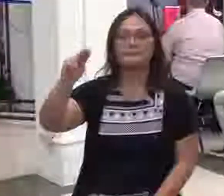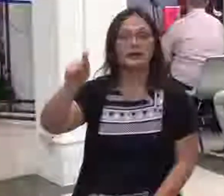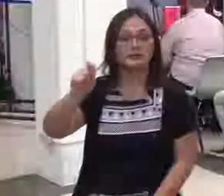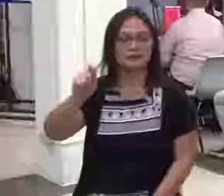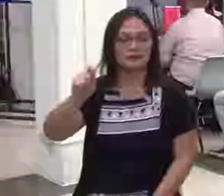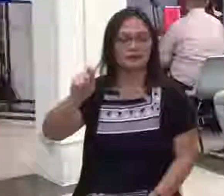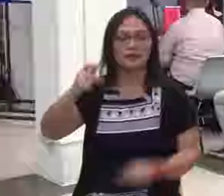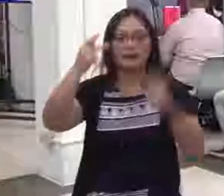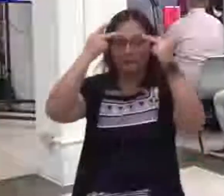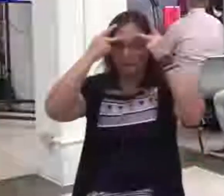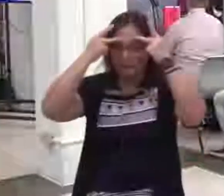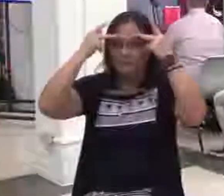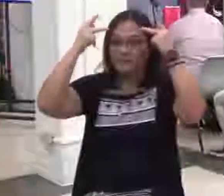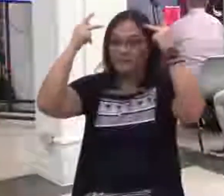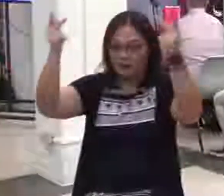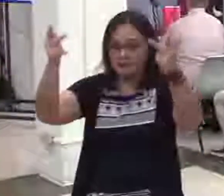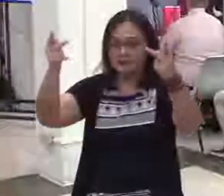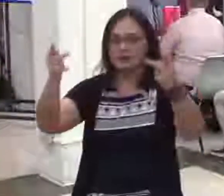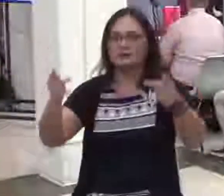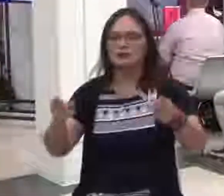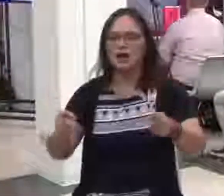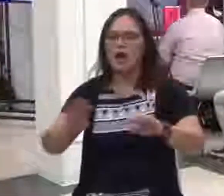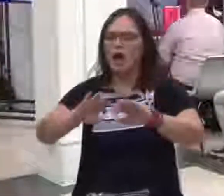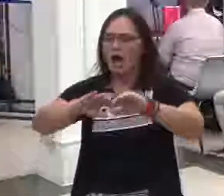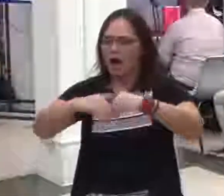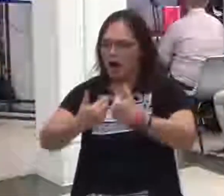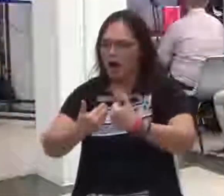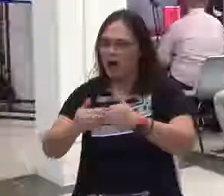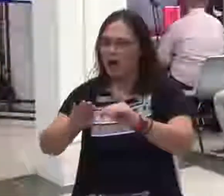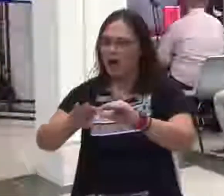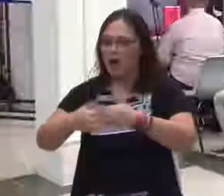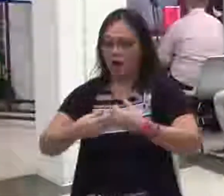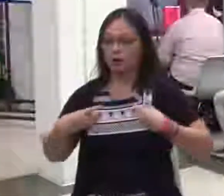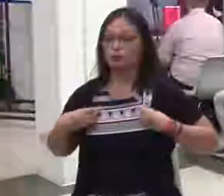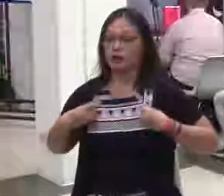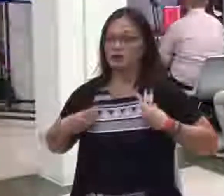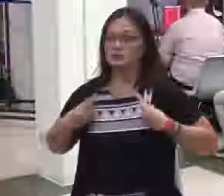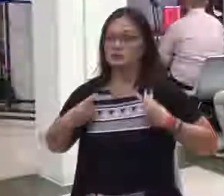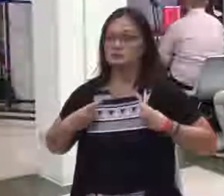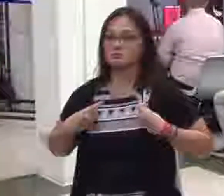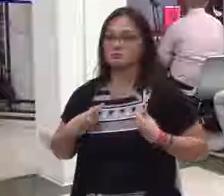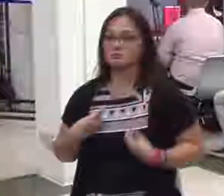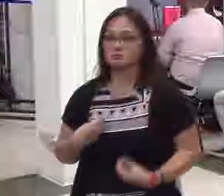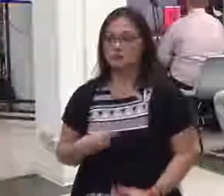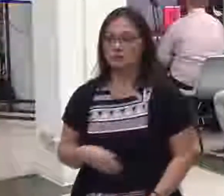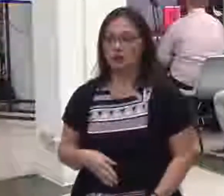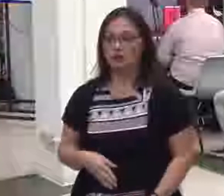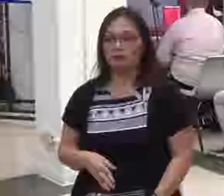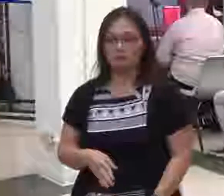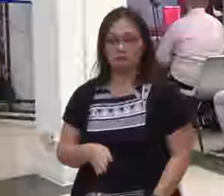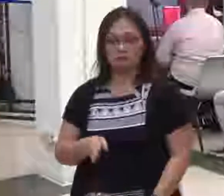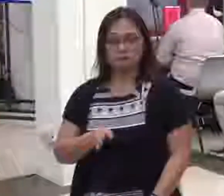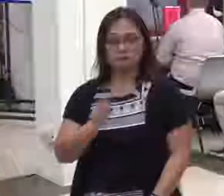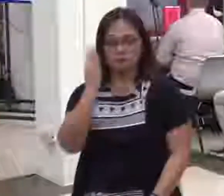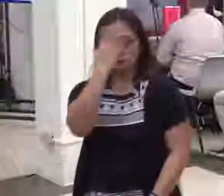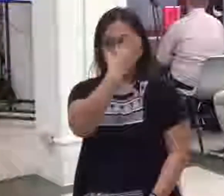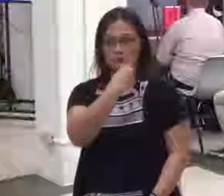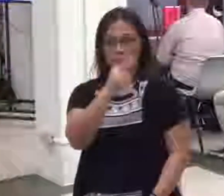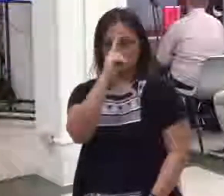hindi po tayo nagtatangin ito sa lighthouse but somehow we need to learn how to come to God